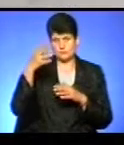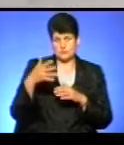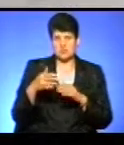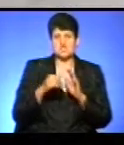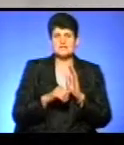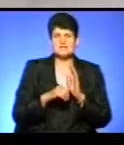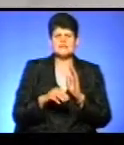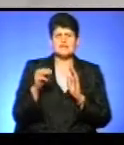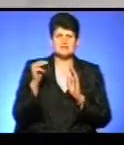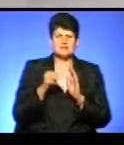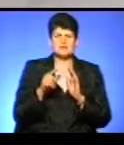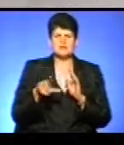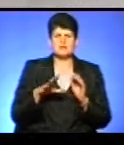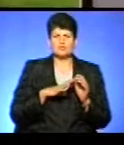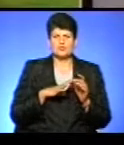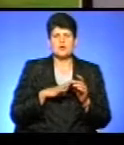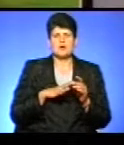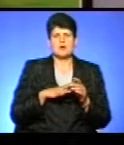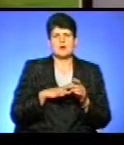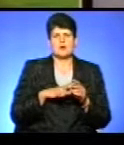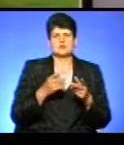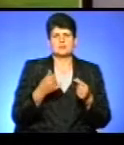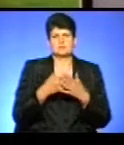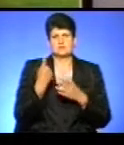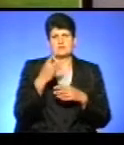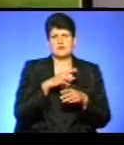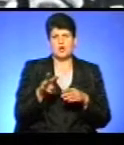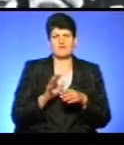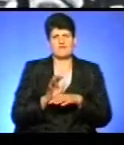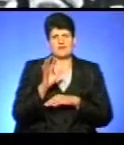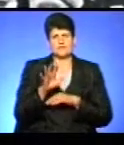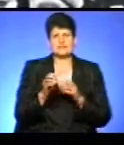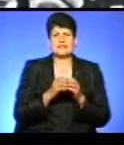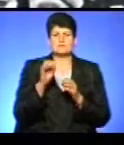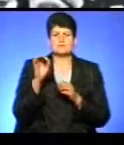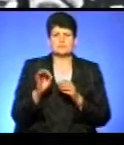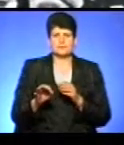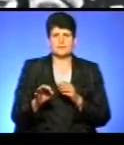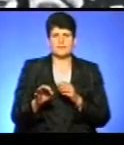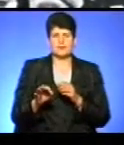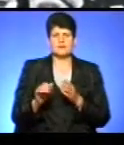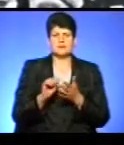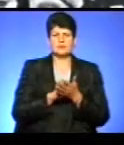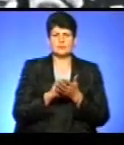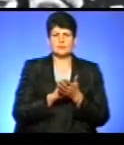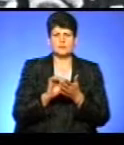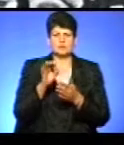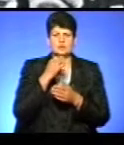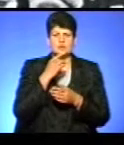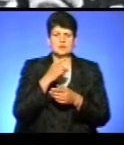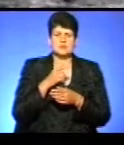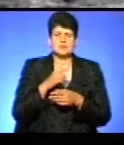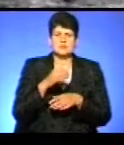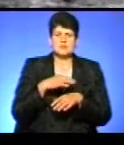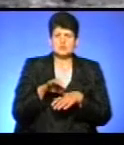тисяч, в Західній Україні було арештовано і біля мільйона вивезено, 10%. Декретом про червоний терор радянський уряд узаконив фізичне